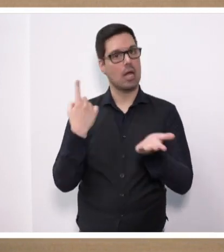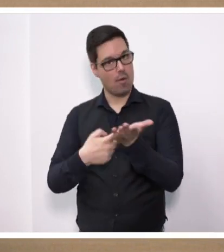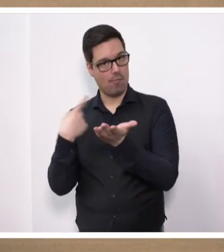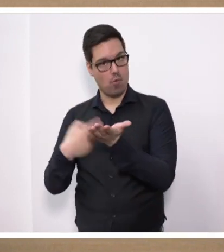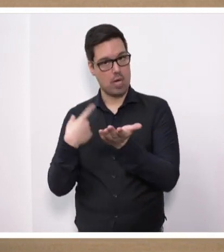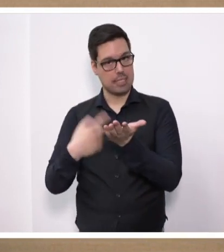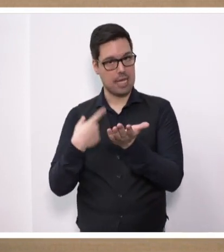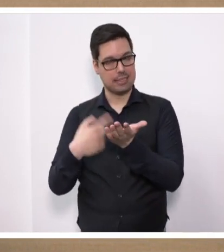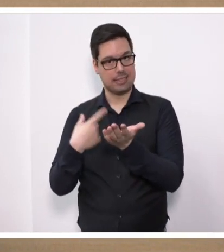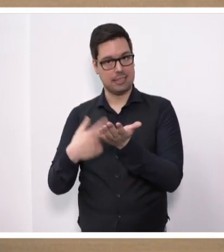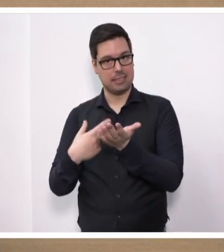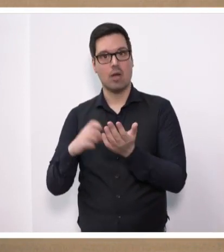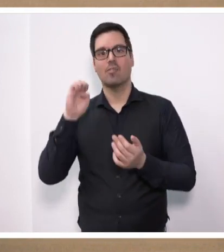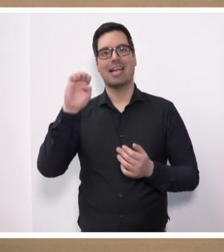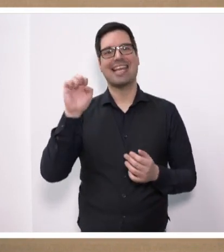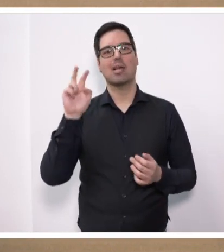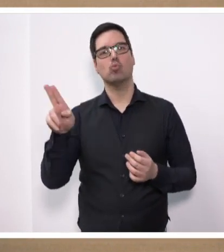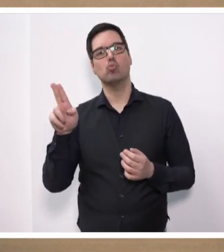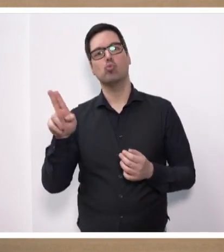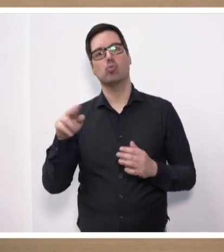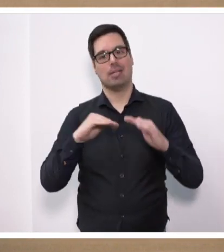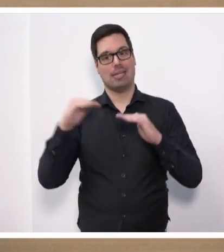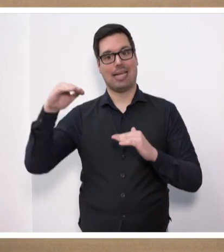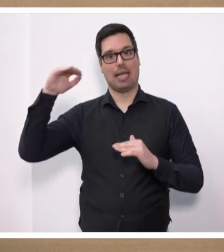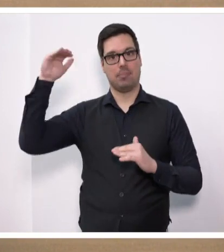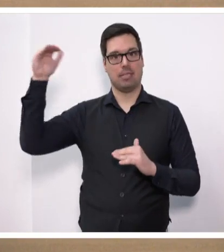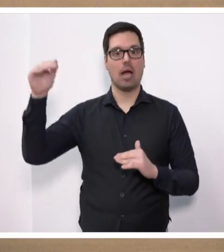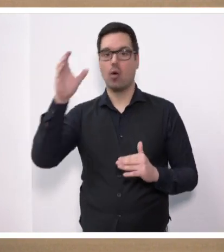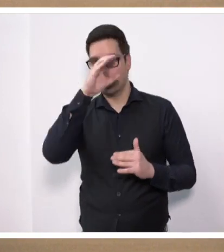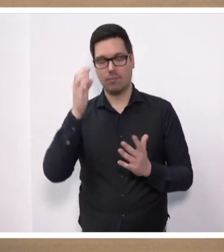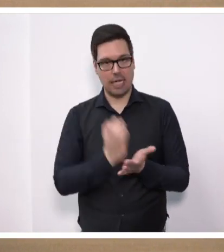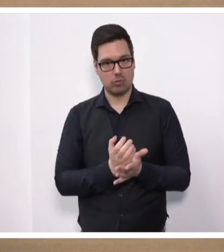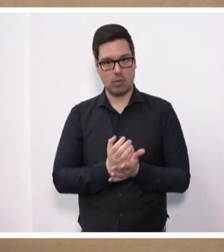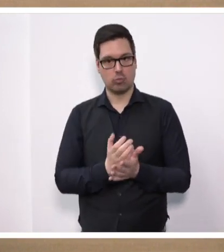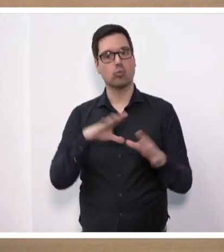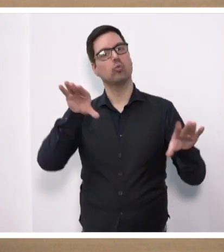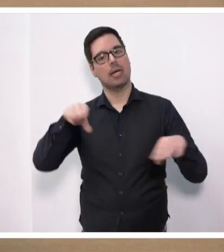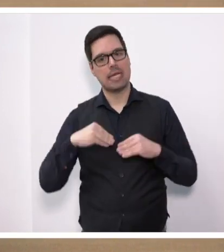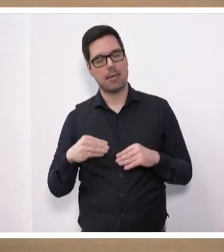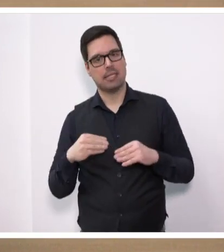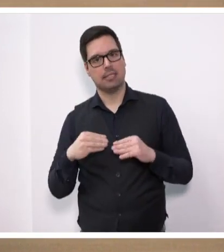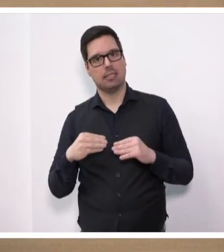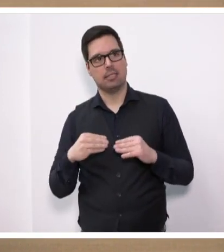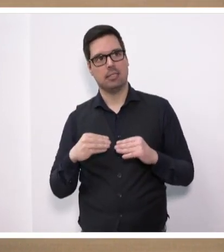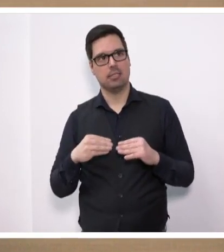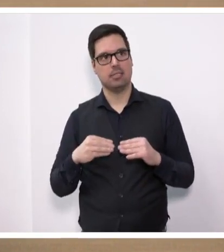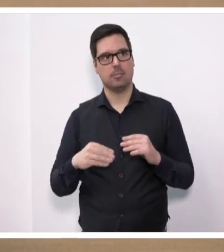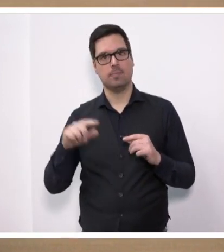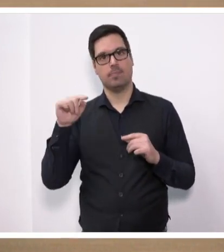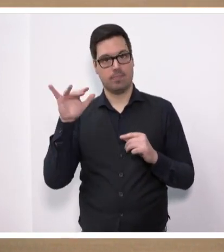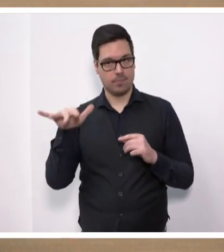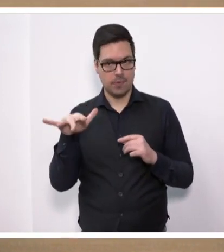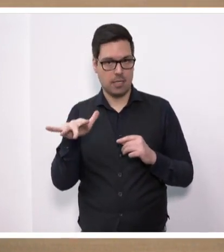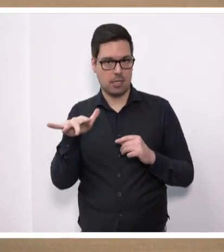auf, die auf der EU-Ebene auch Verantwortung übernehmen. Und das hatten wir auch